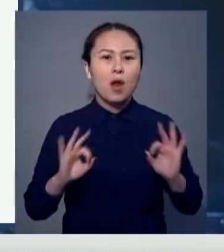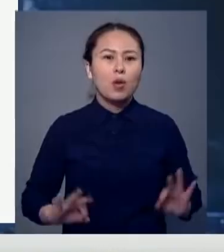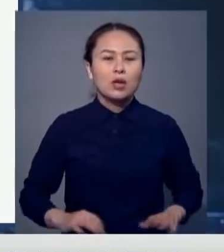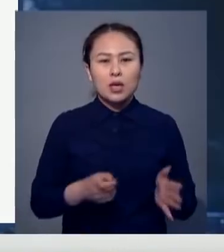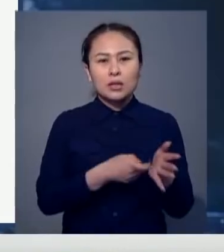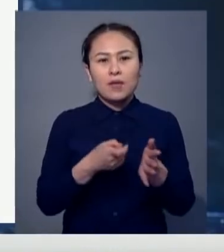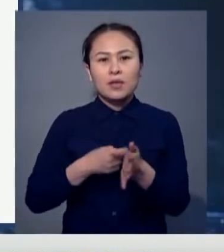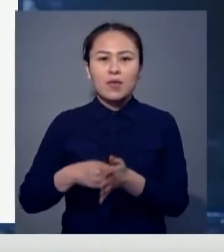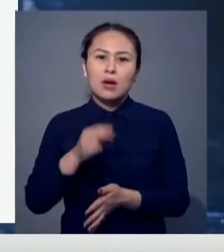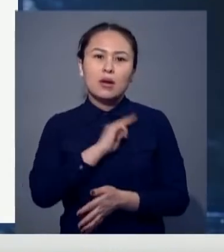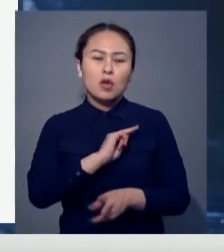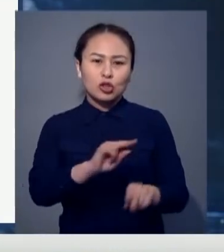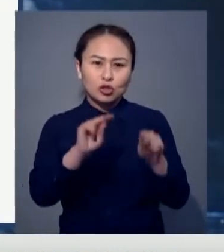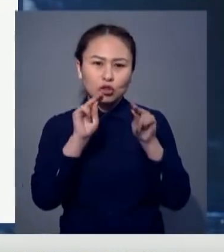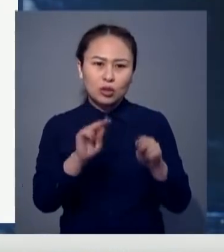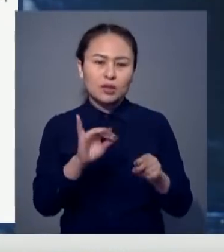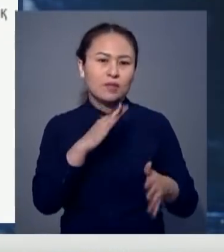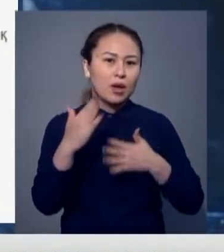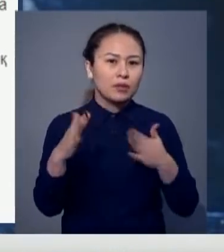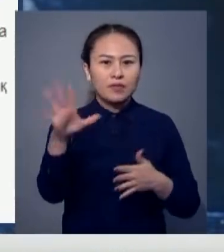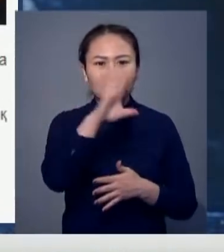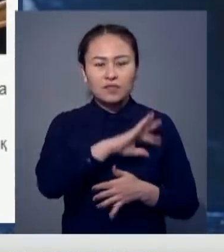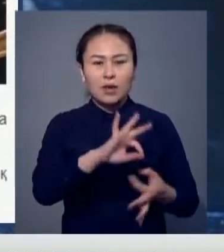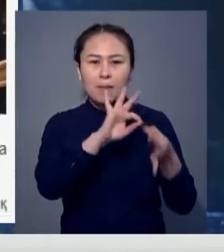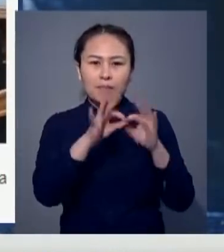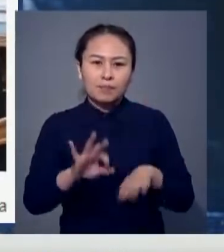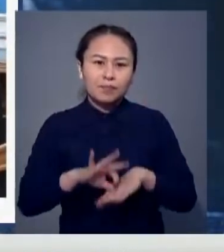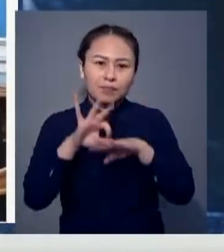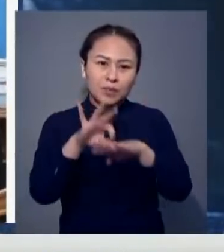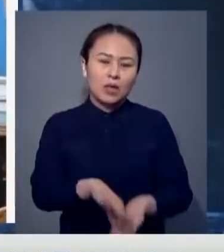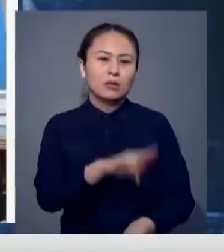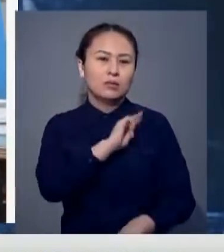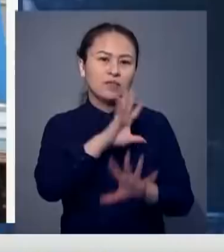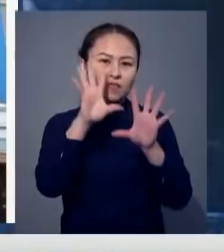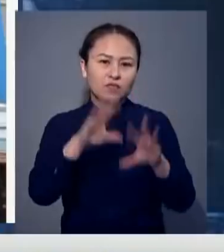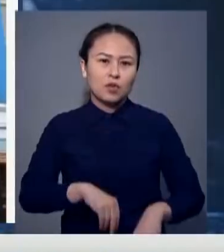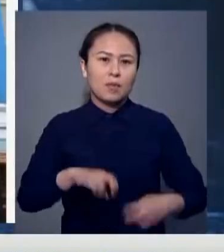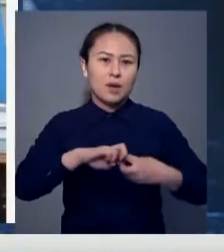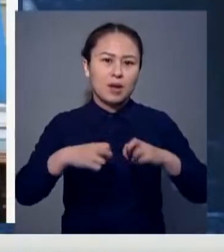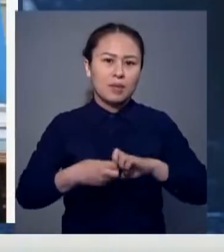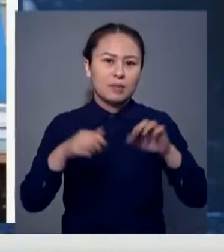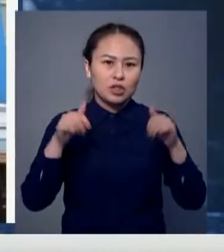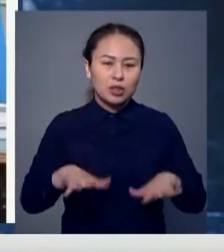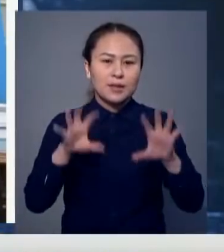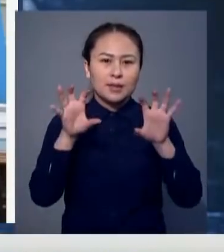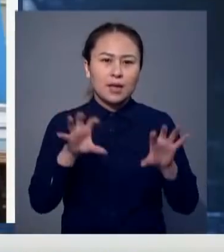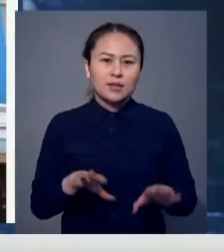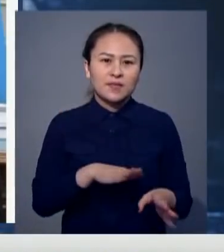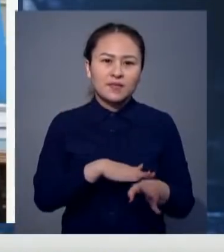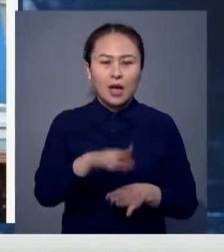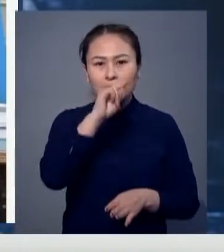тергеу жұмысарының әділ әрі жан жақты жүргізілігін, қабылданғана барлық шешімдердің заңды болуын және